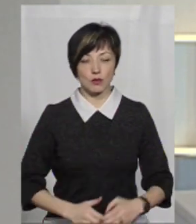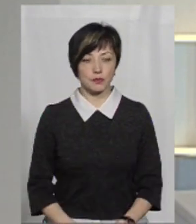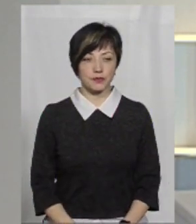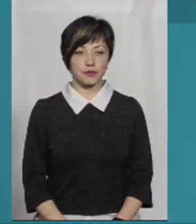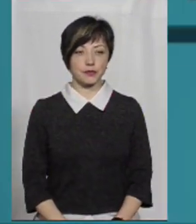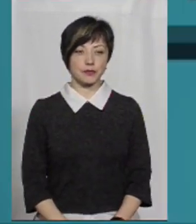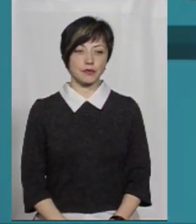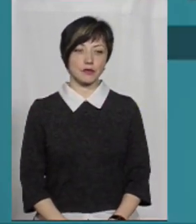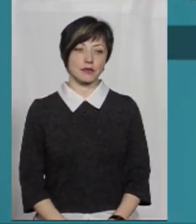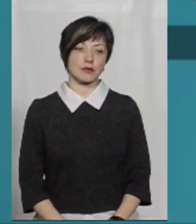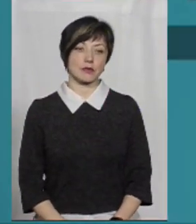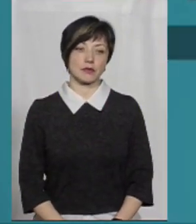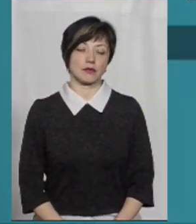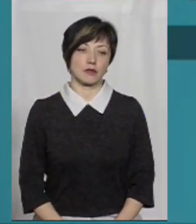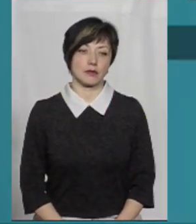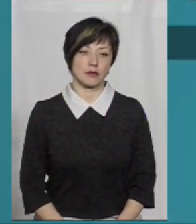розмову.